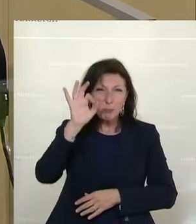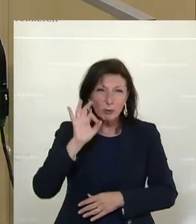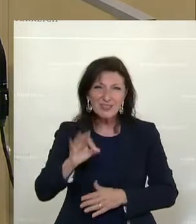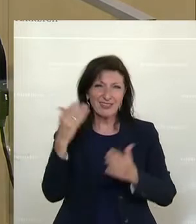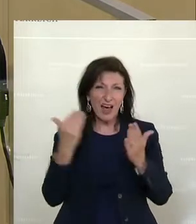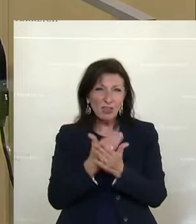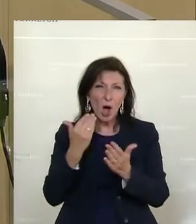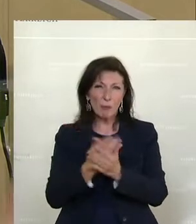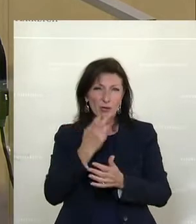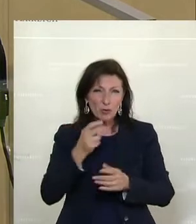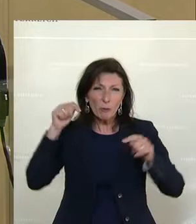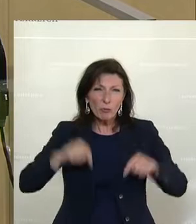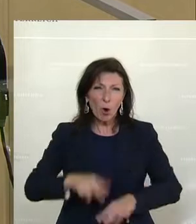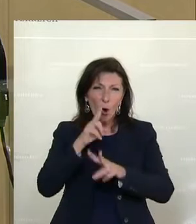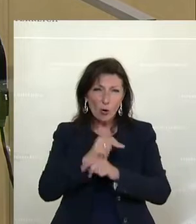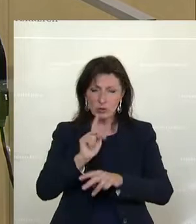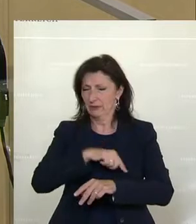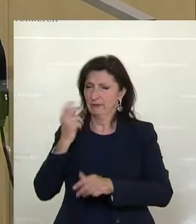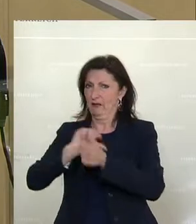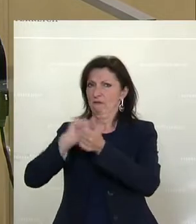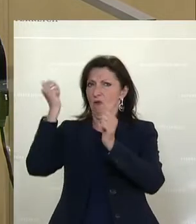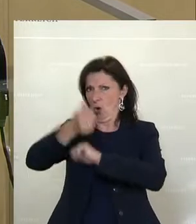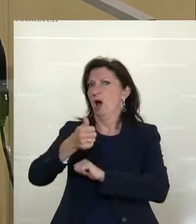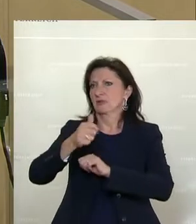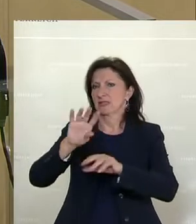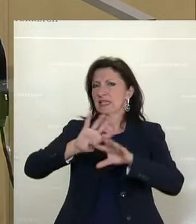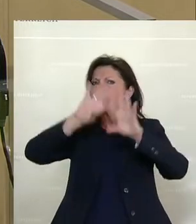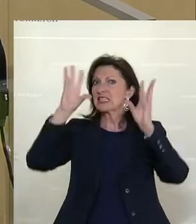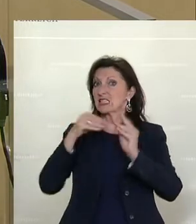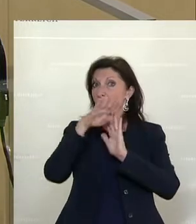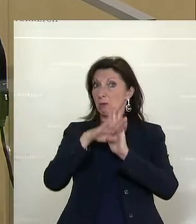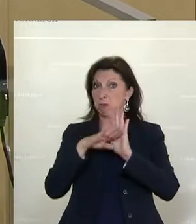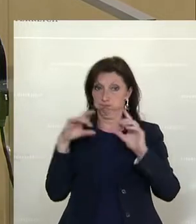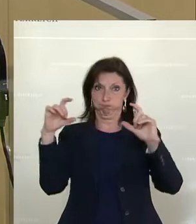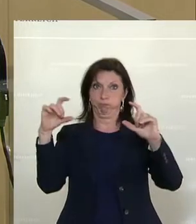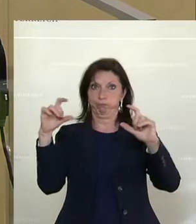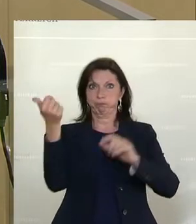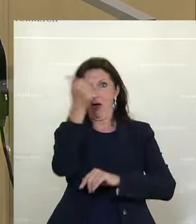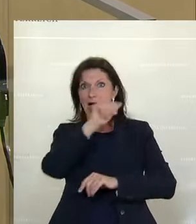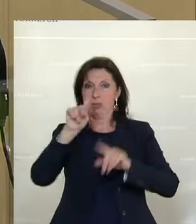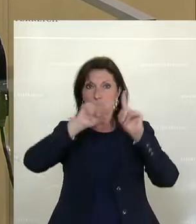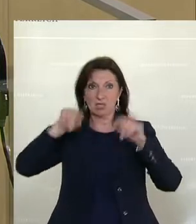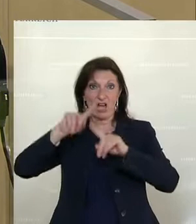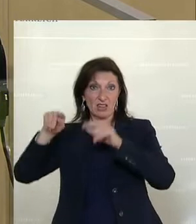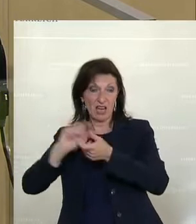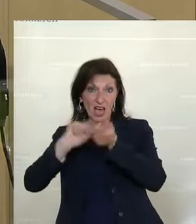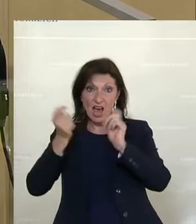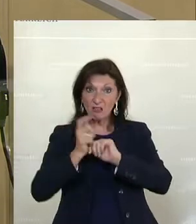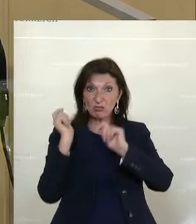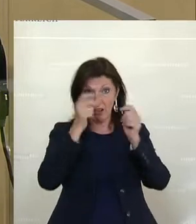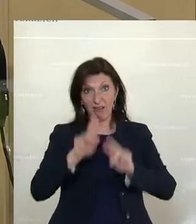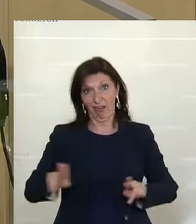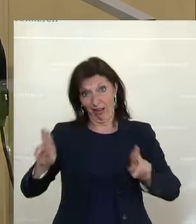Strom in unserem Land. Das Gesamtpaket hat über 100 Seiten der Abänderungsantrag ähnlich umfangreich